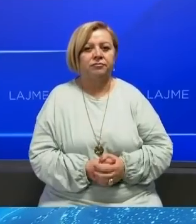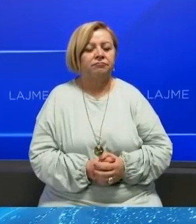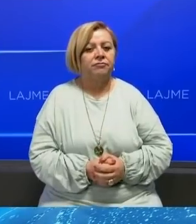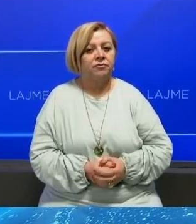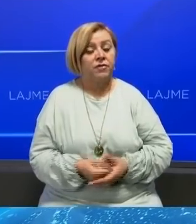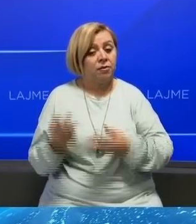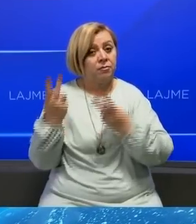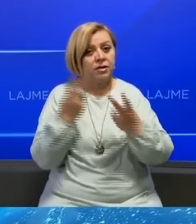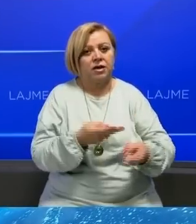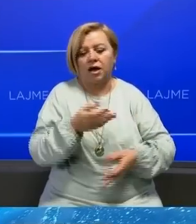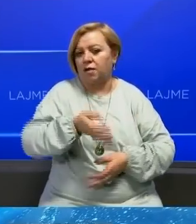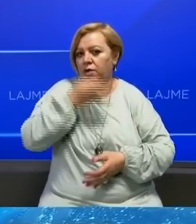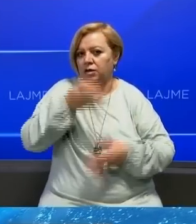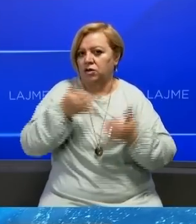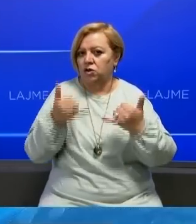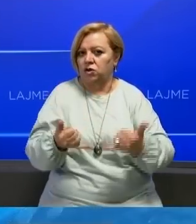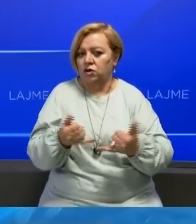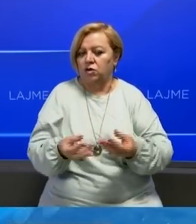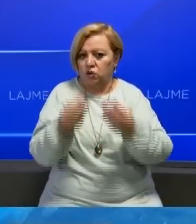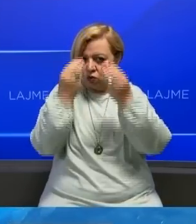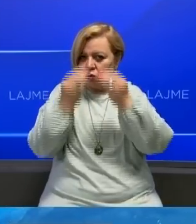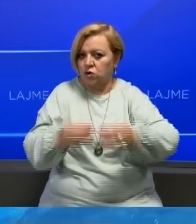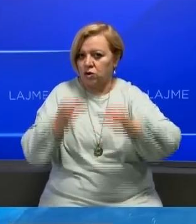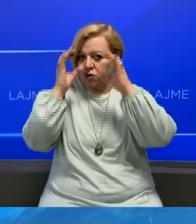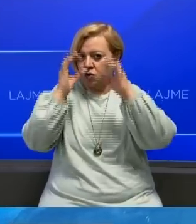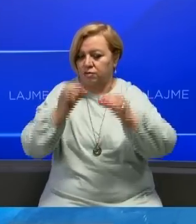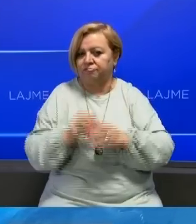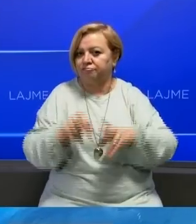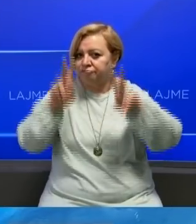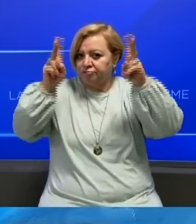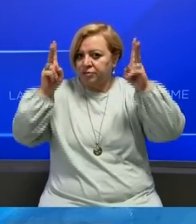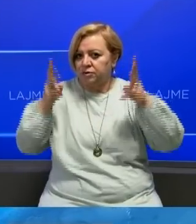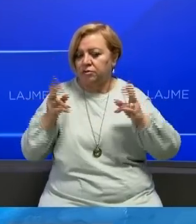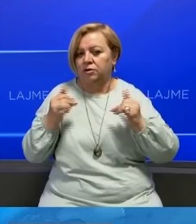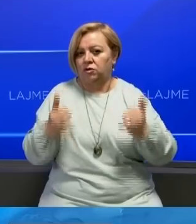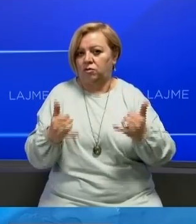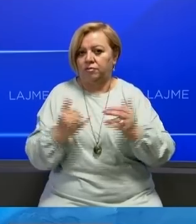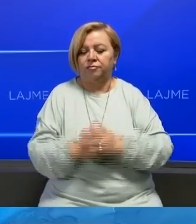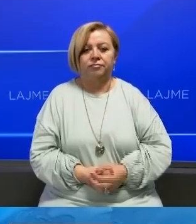Mirë sërdët në imajin e ditës të ndëruar shikues, këta në kretitit për sot.